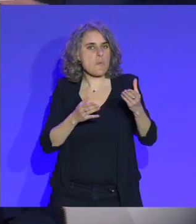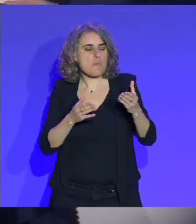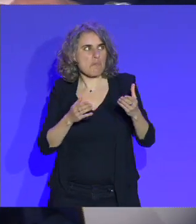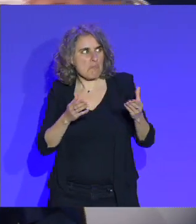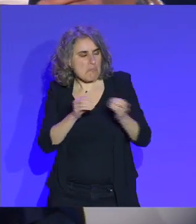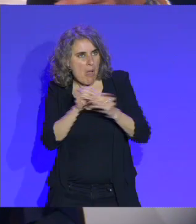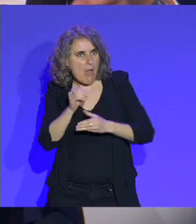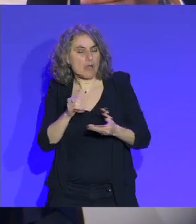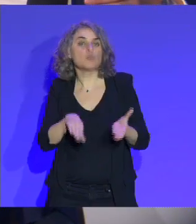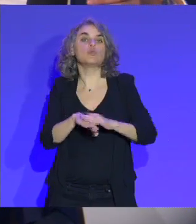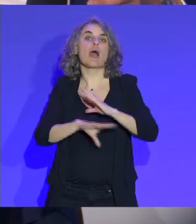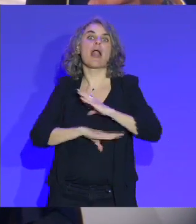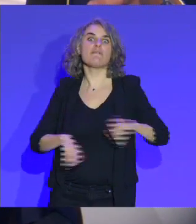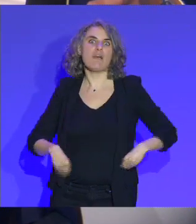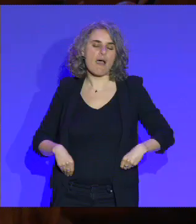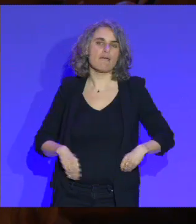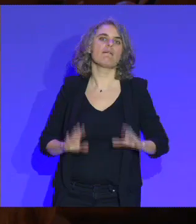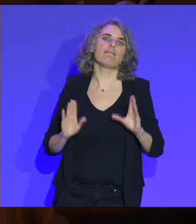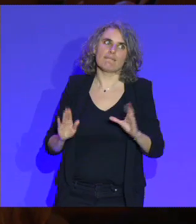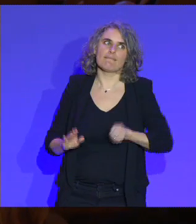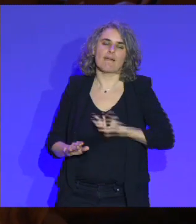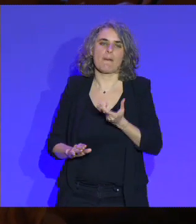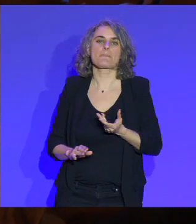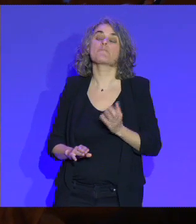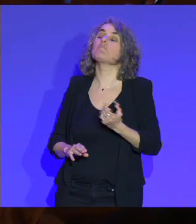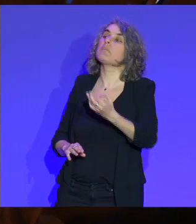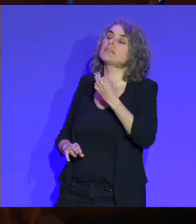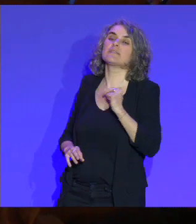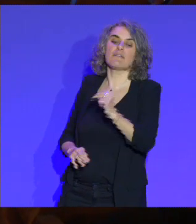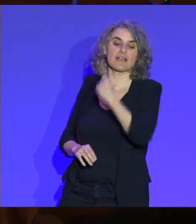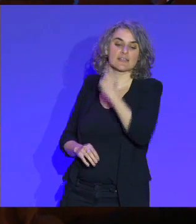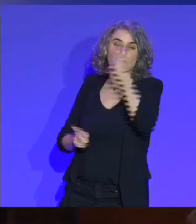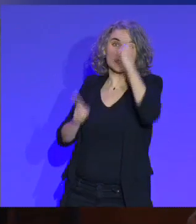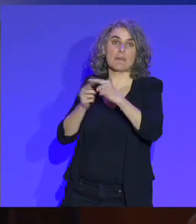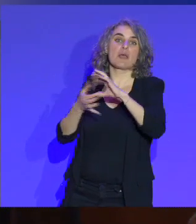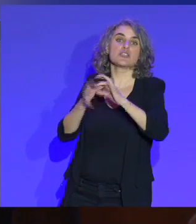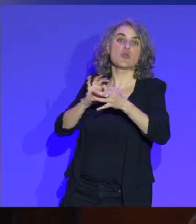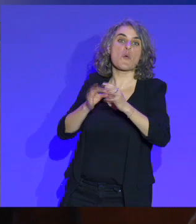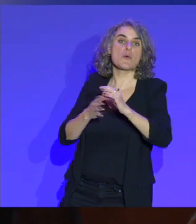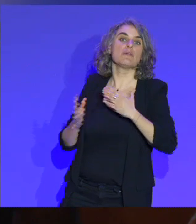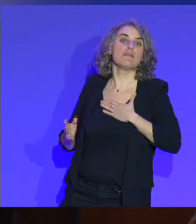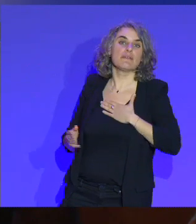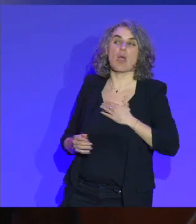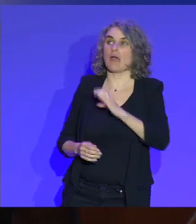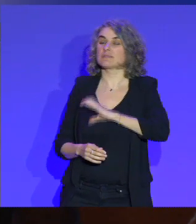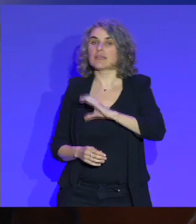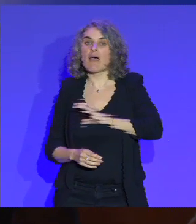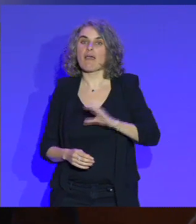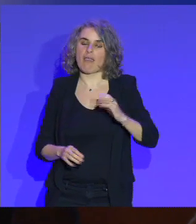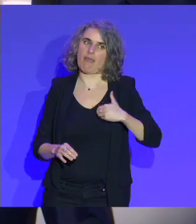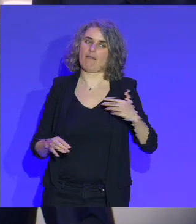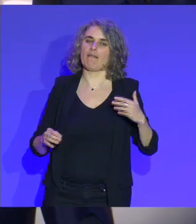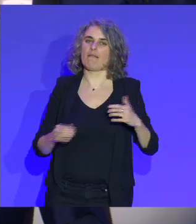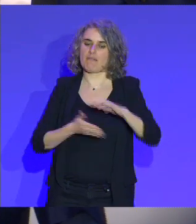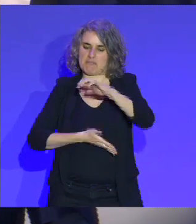fin, parce que vous avez évoqué... m'a dit qu'il y une question sur les Jeux olympiques. moi, j'essaye de concentrer mon